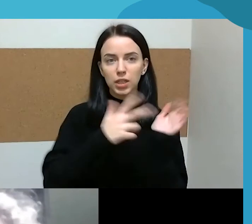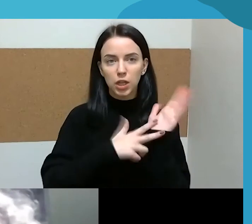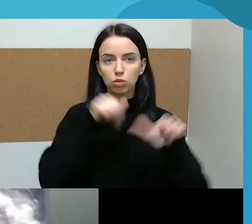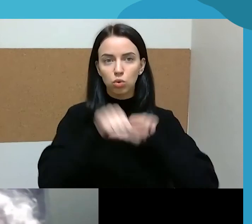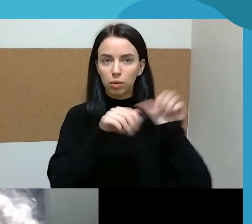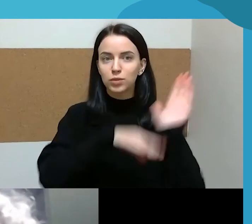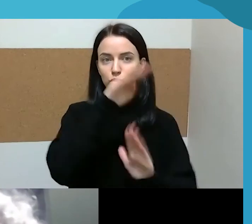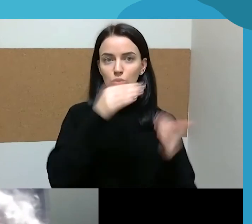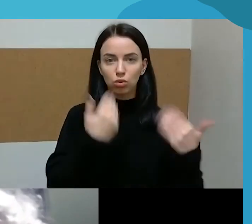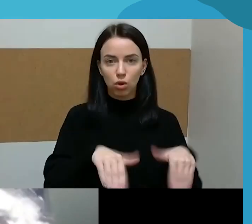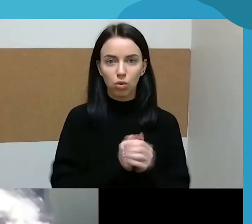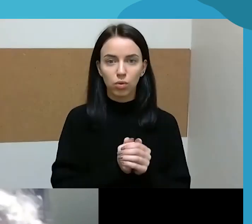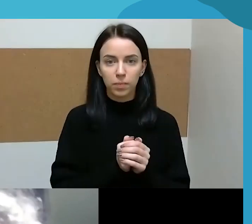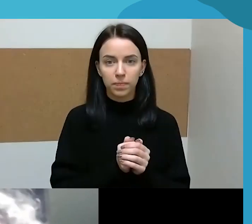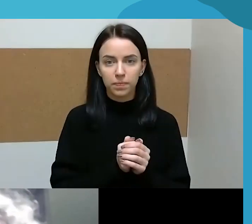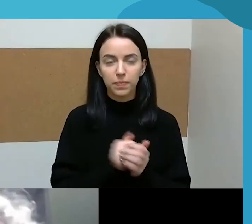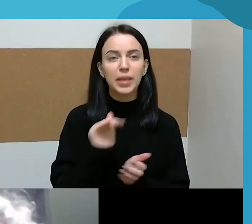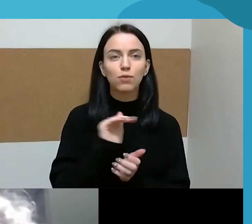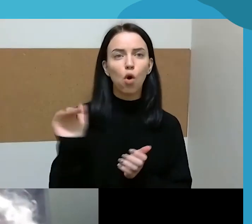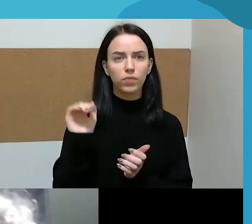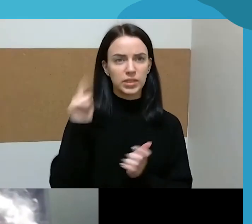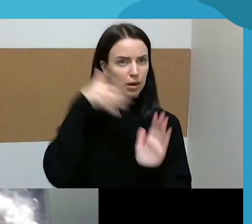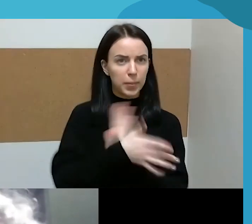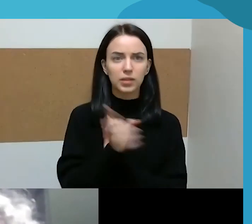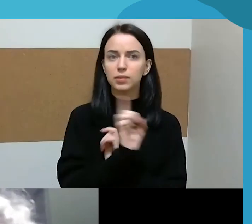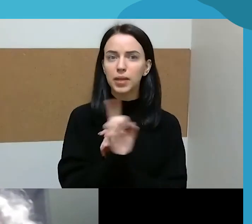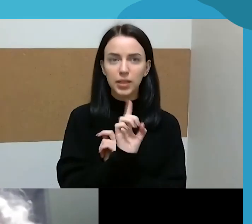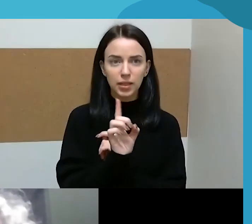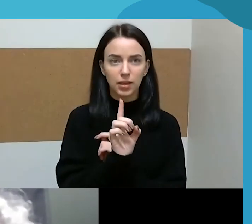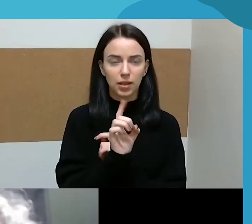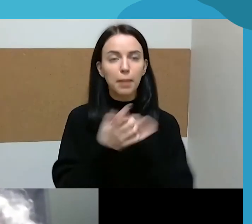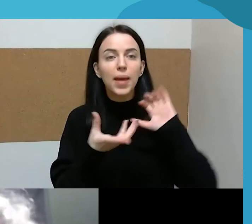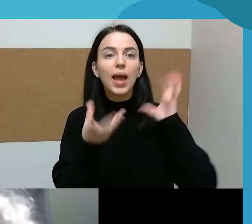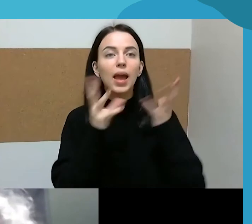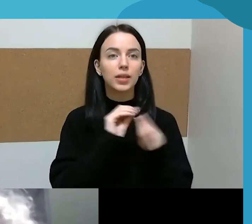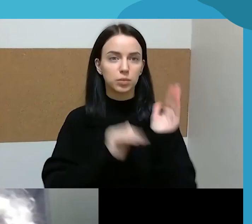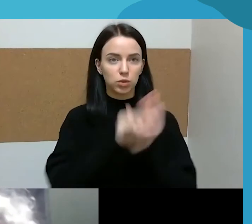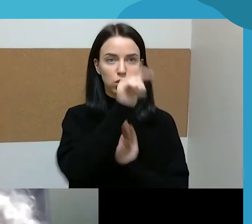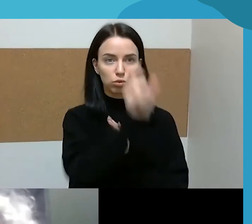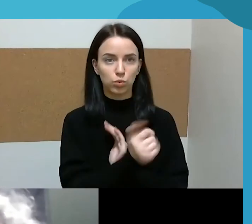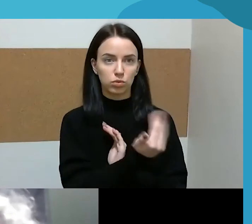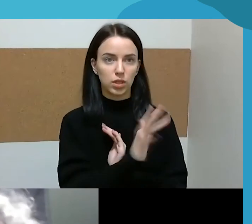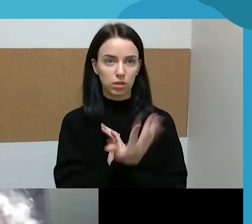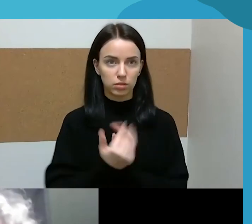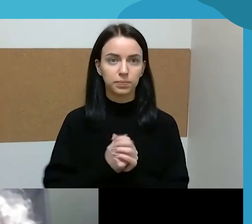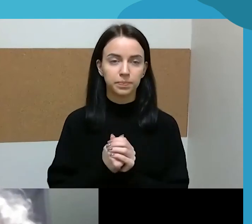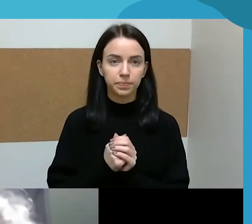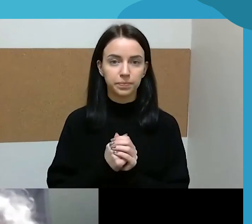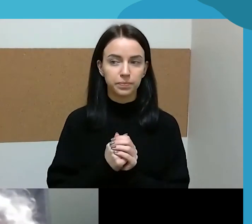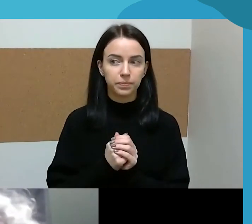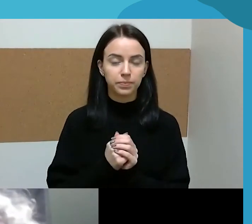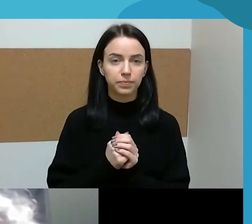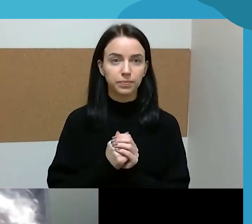bet ne tą formaliają prasme, bet savo esme, kas yra suaugęs žmogus. Tai suaugęs žmogus yra tas, kuris